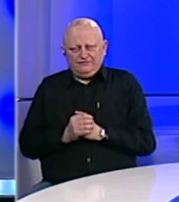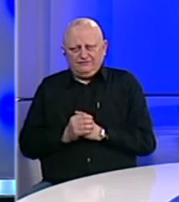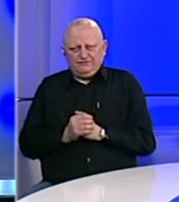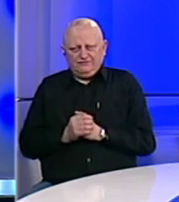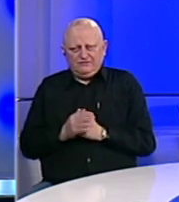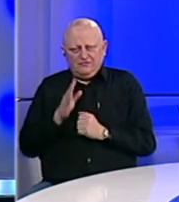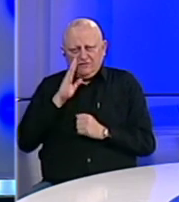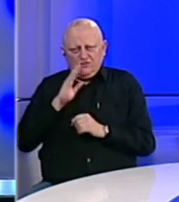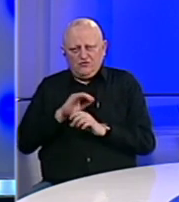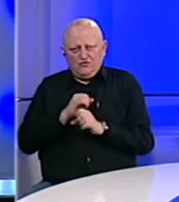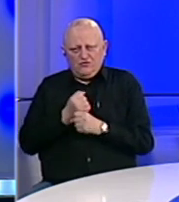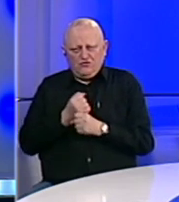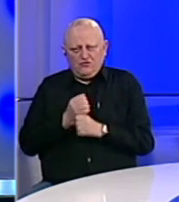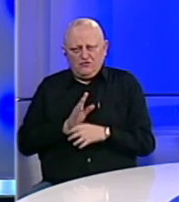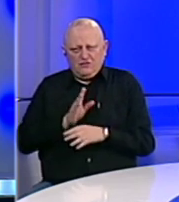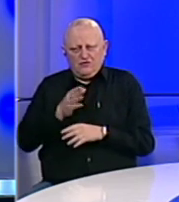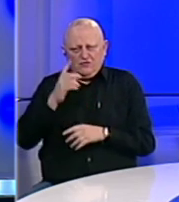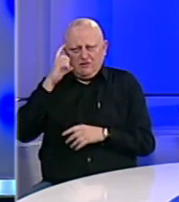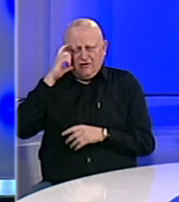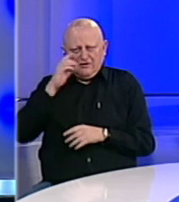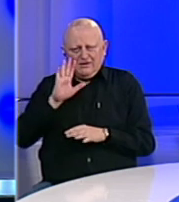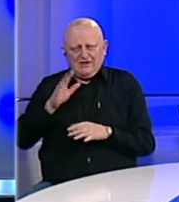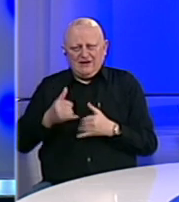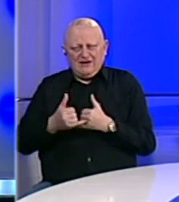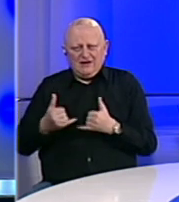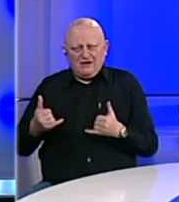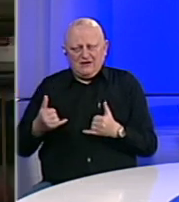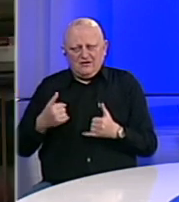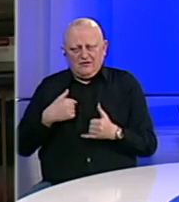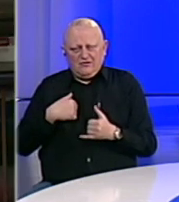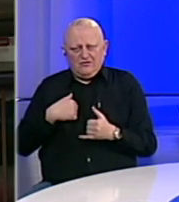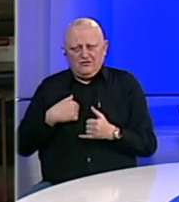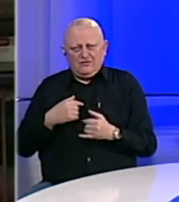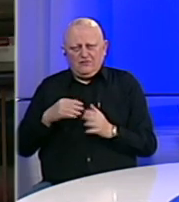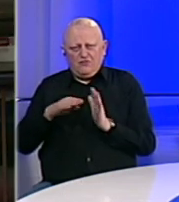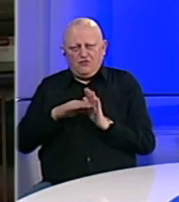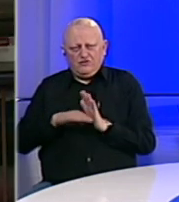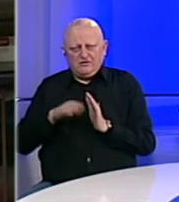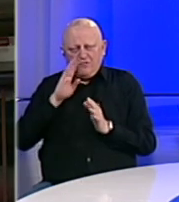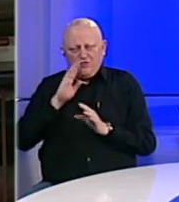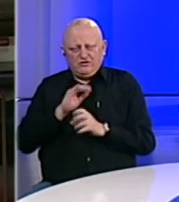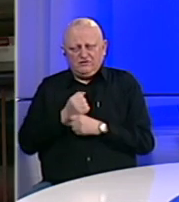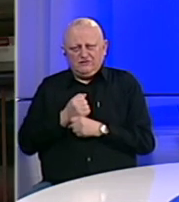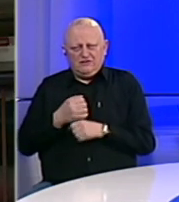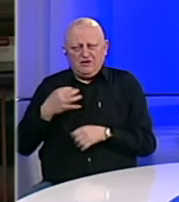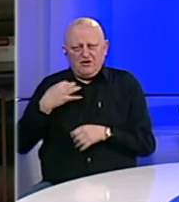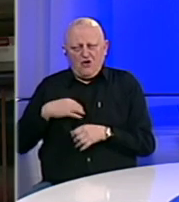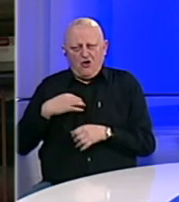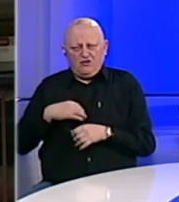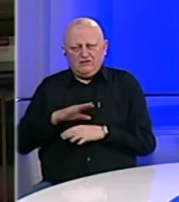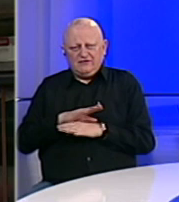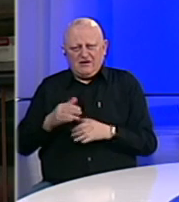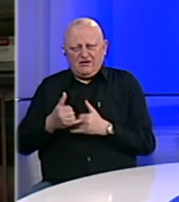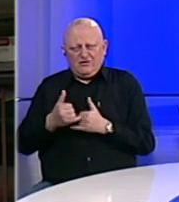Pa u BiH su ušli uglavnom njeni građani jer smo mi pod Ustavu BiH obavezni da